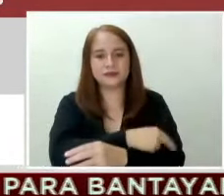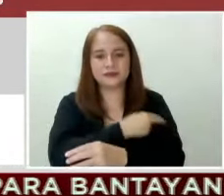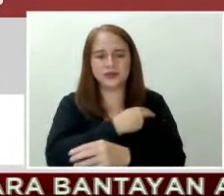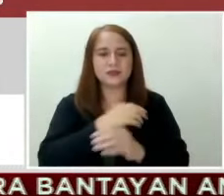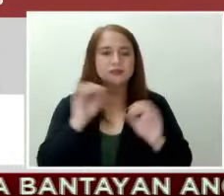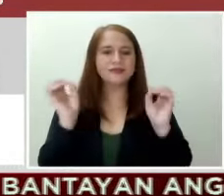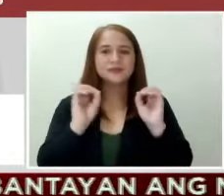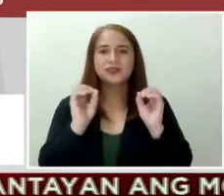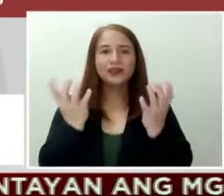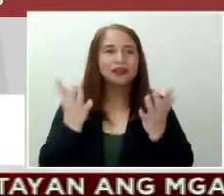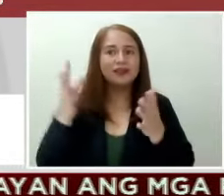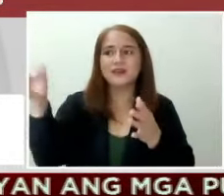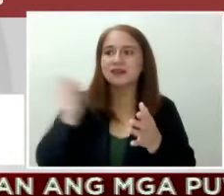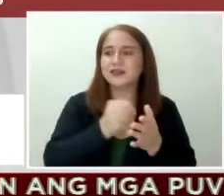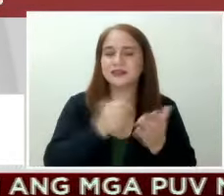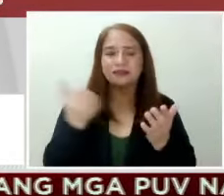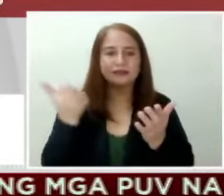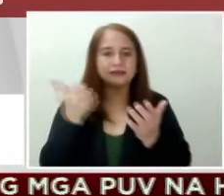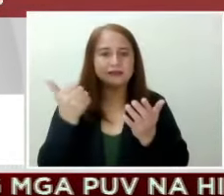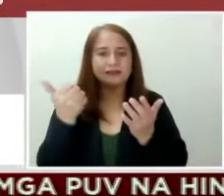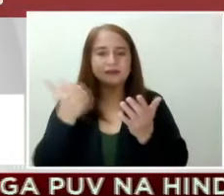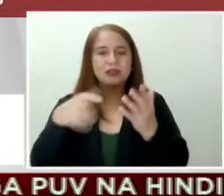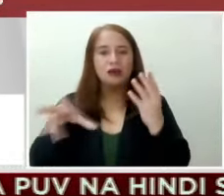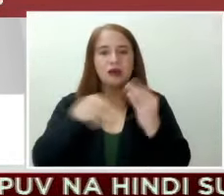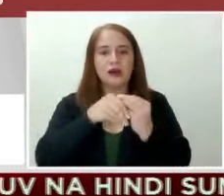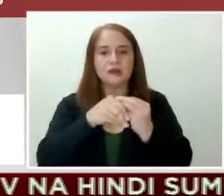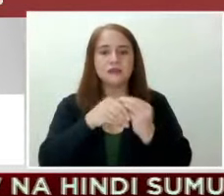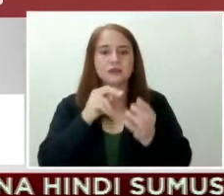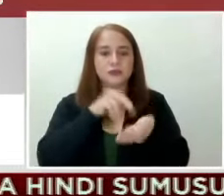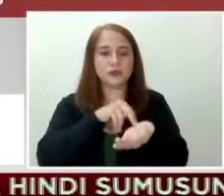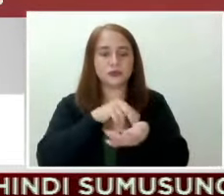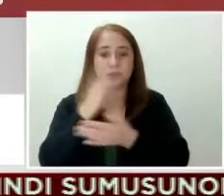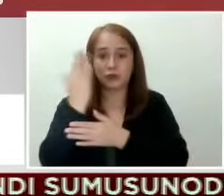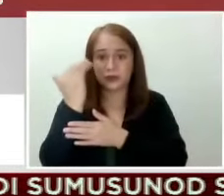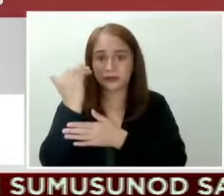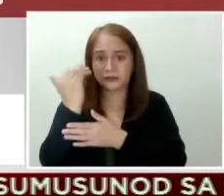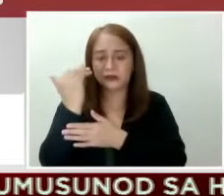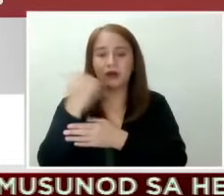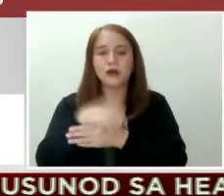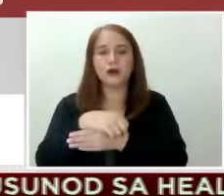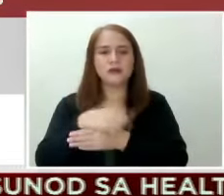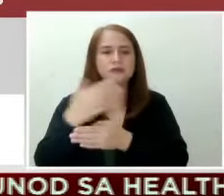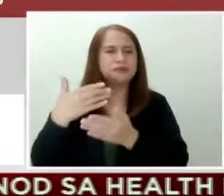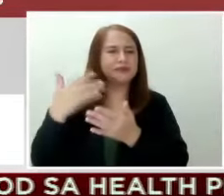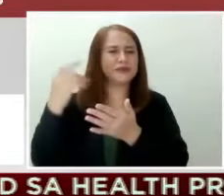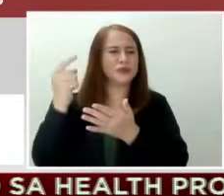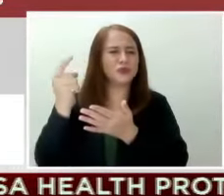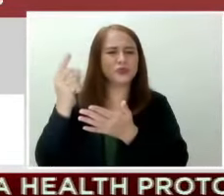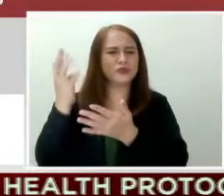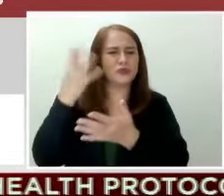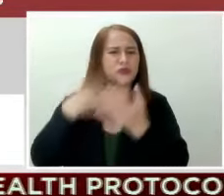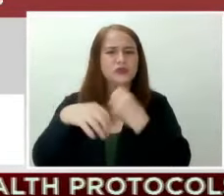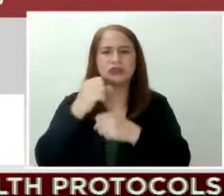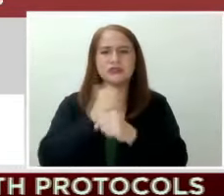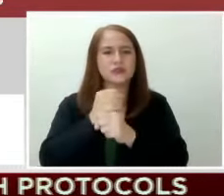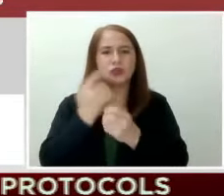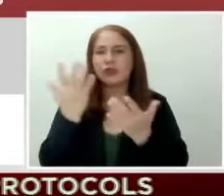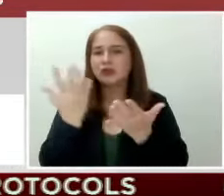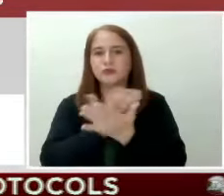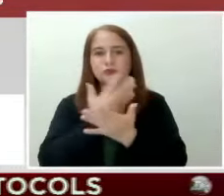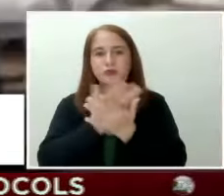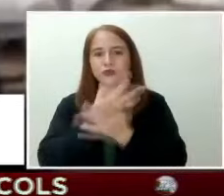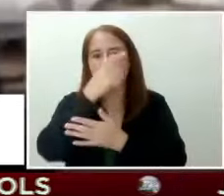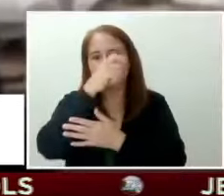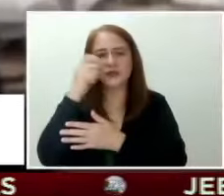tayong makukuhang additional nurses na kasi for the past 4 years, wala pong bagong graduates ng